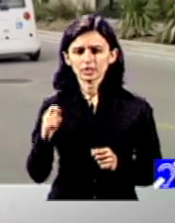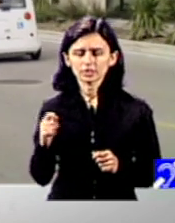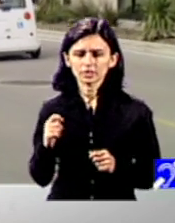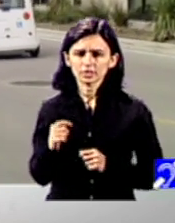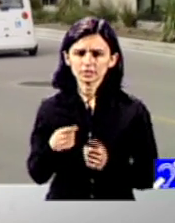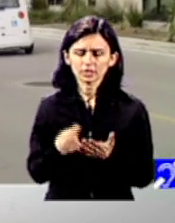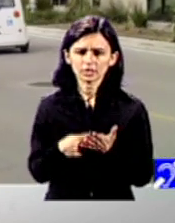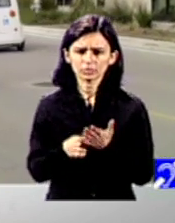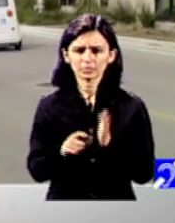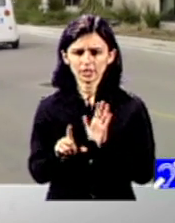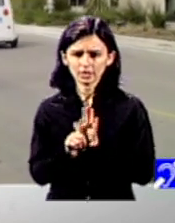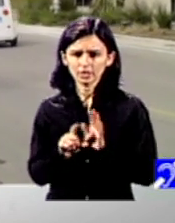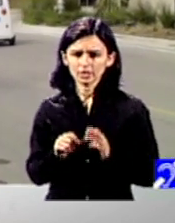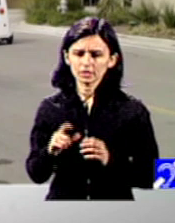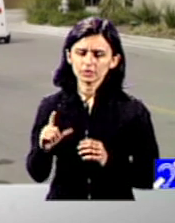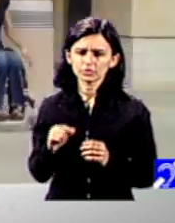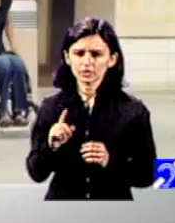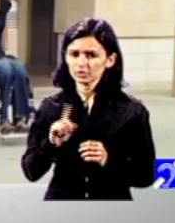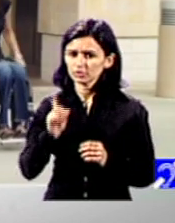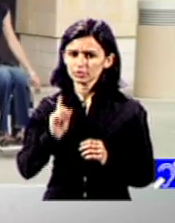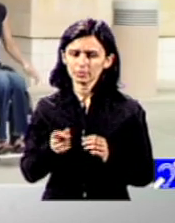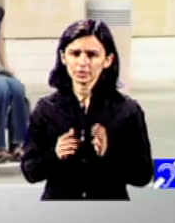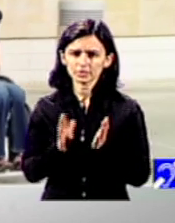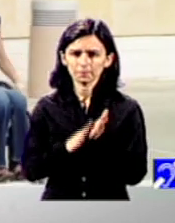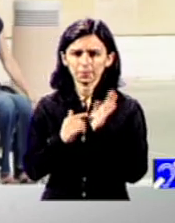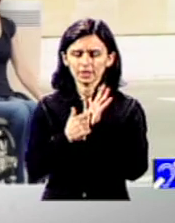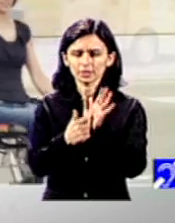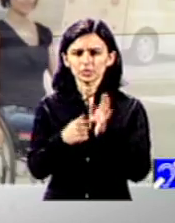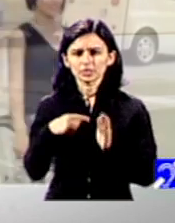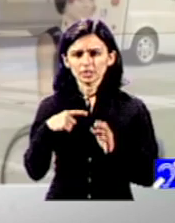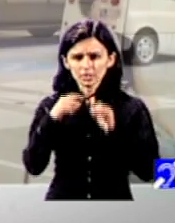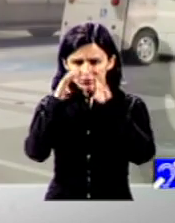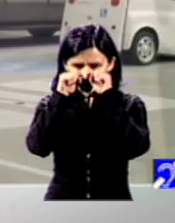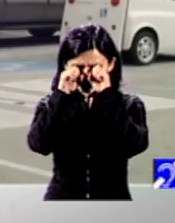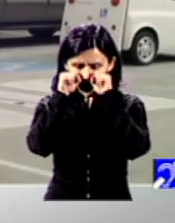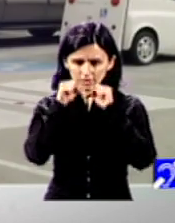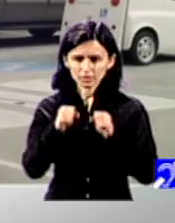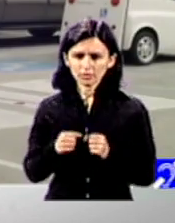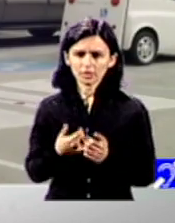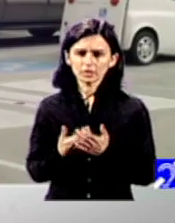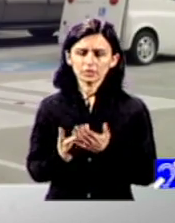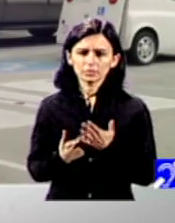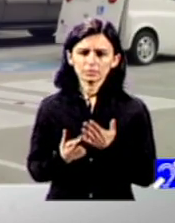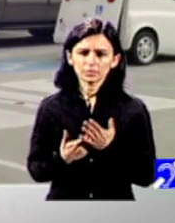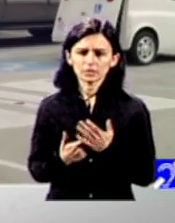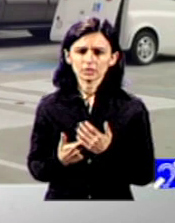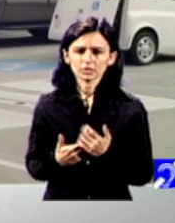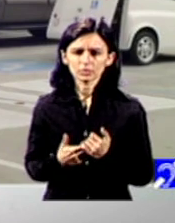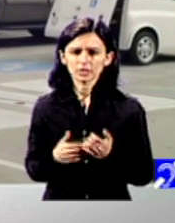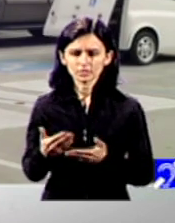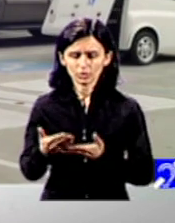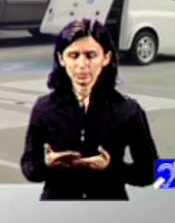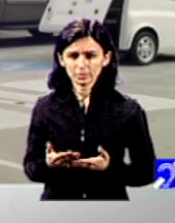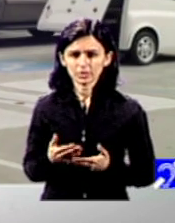este nevoie să demonstrezi că ești nevăzător ca să primești licența respectivă ajunge dacă ceri înseamnă că ai nevoie și de